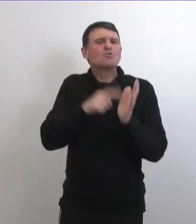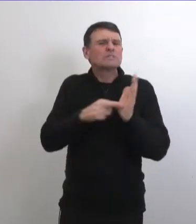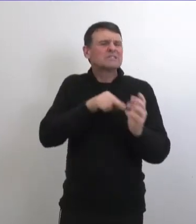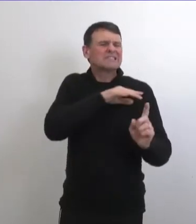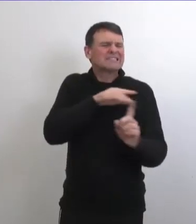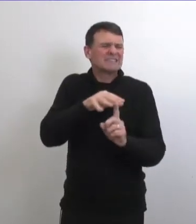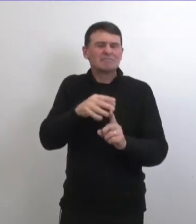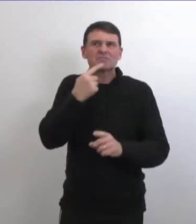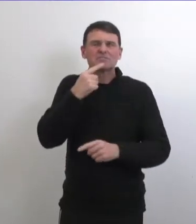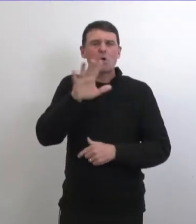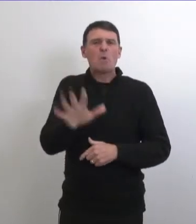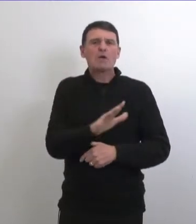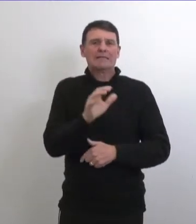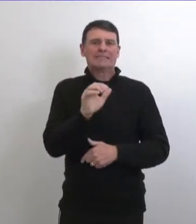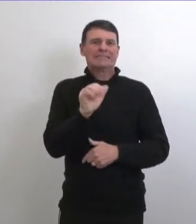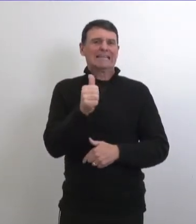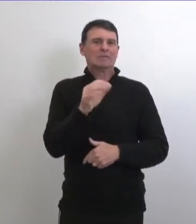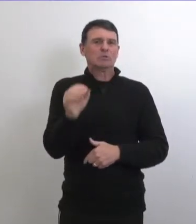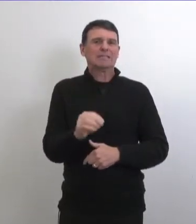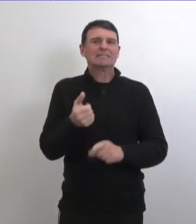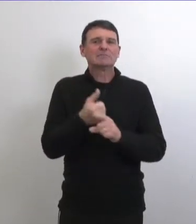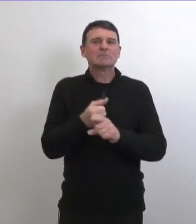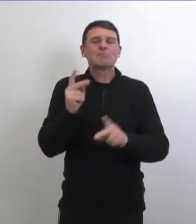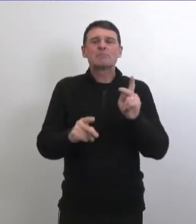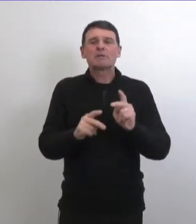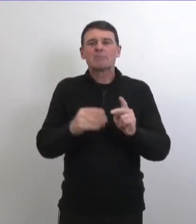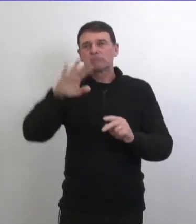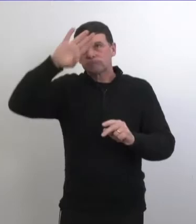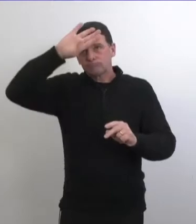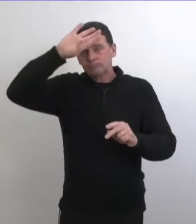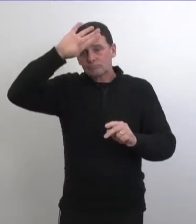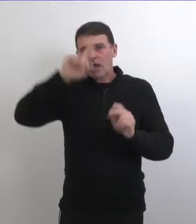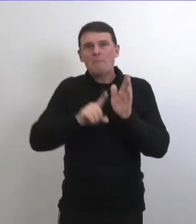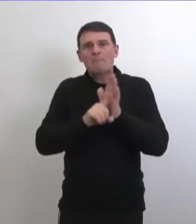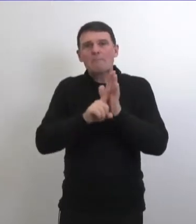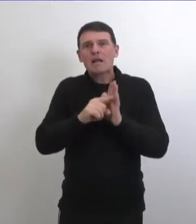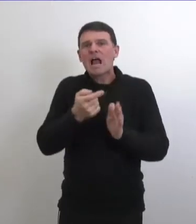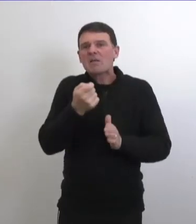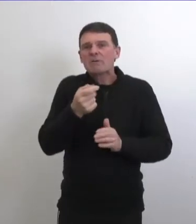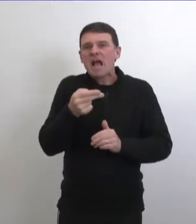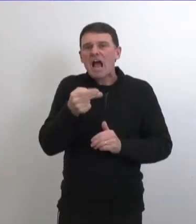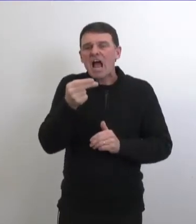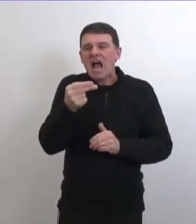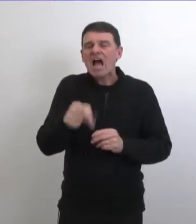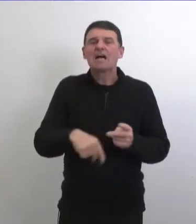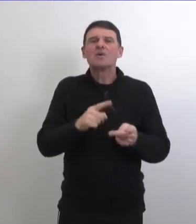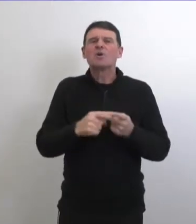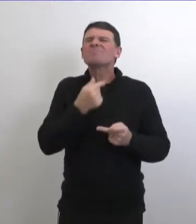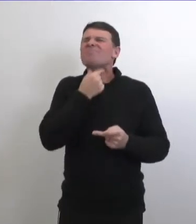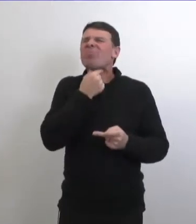avec ce vaccin dans les groupes d'études jusqu'à 10% avait peut-être une petite fièvre